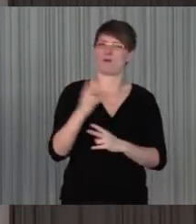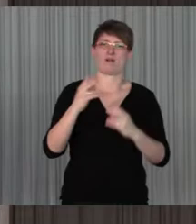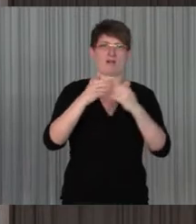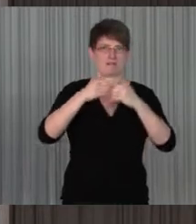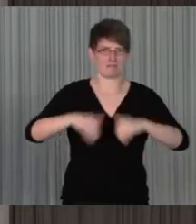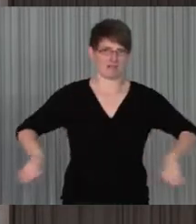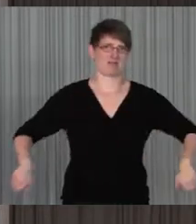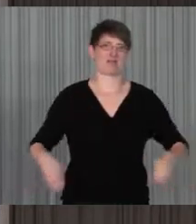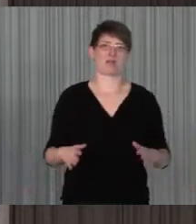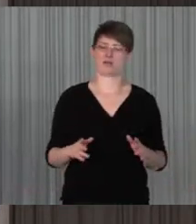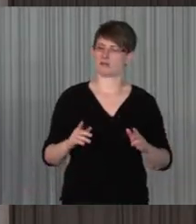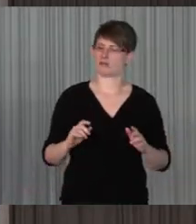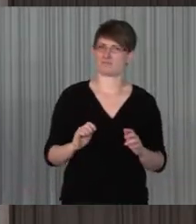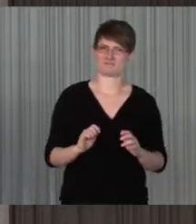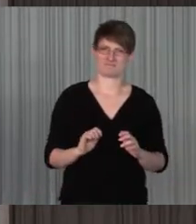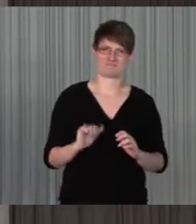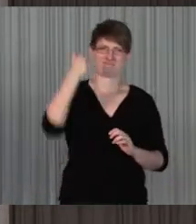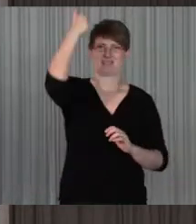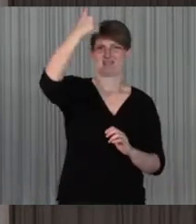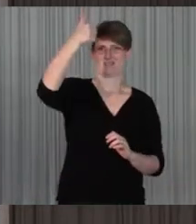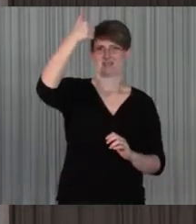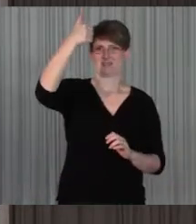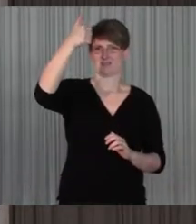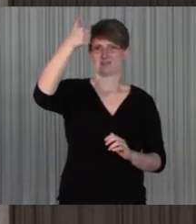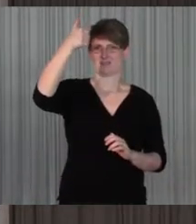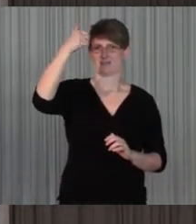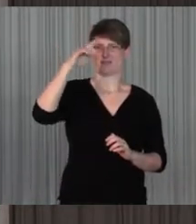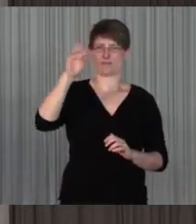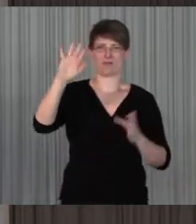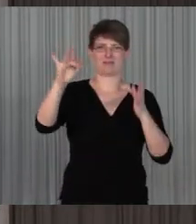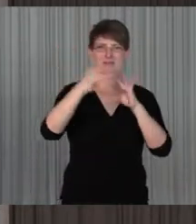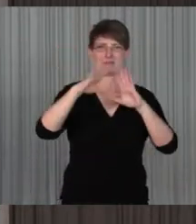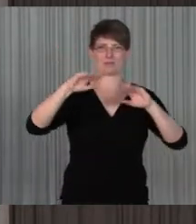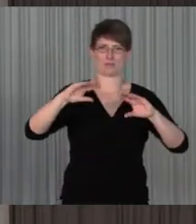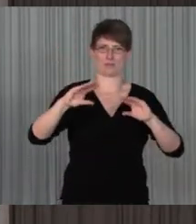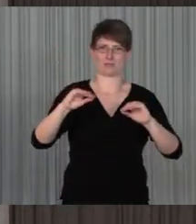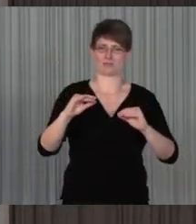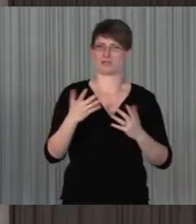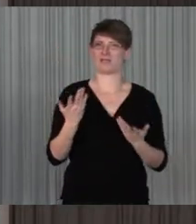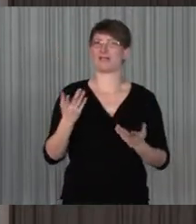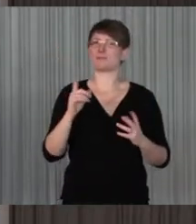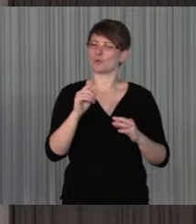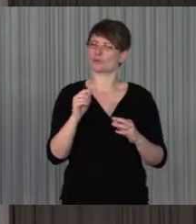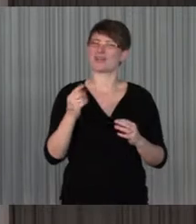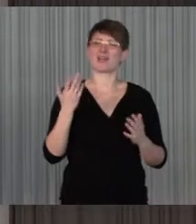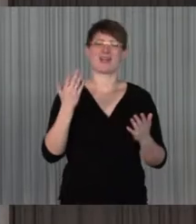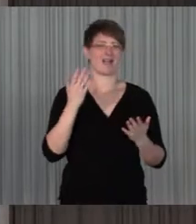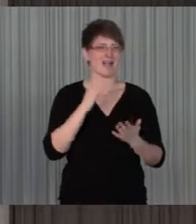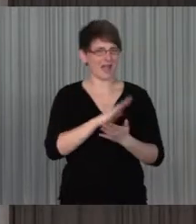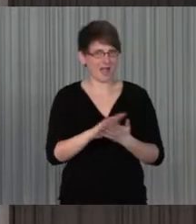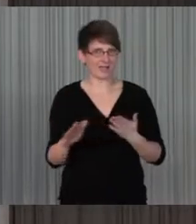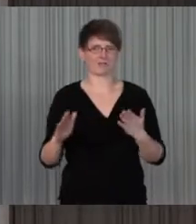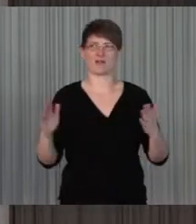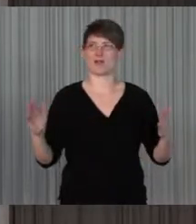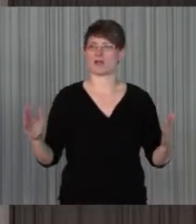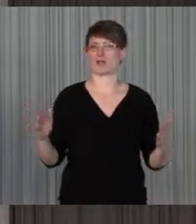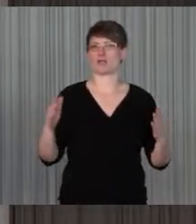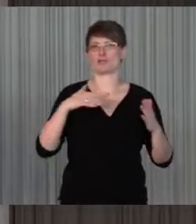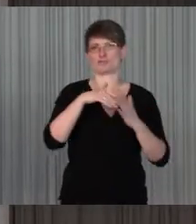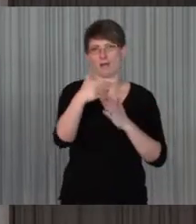im Internet sind. Darauf zu achten sozusagen eine einfache Sprache, einfache Benutzerführung,